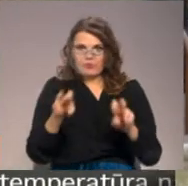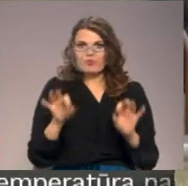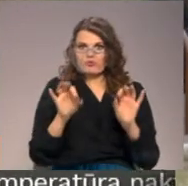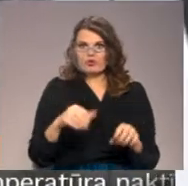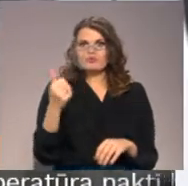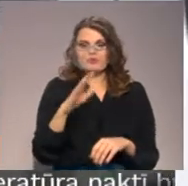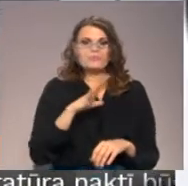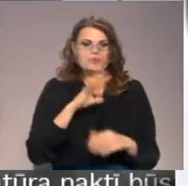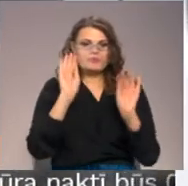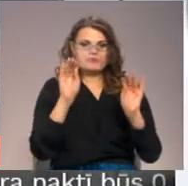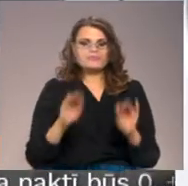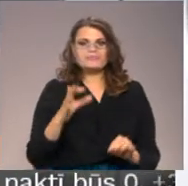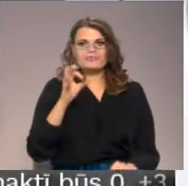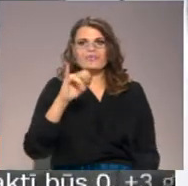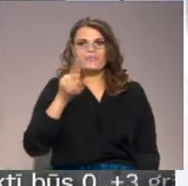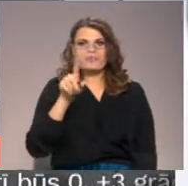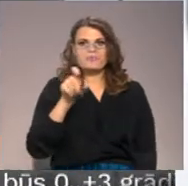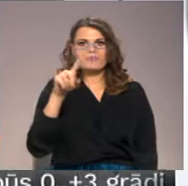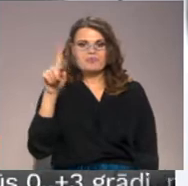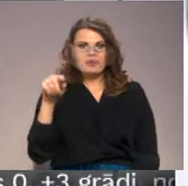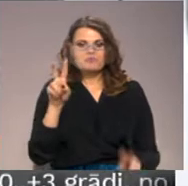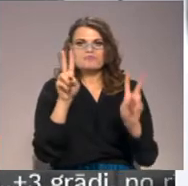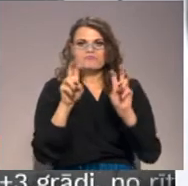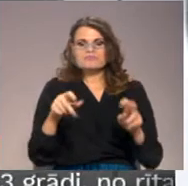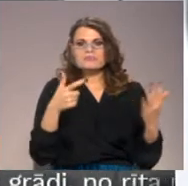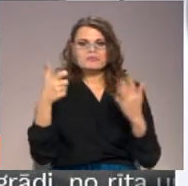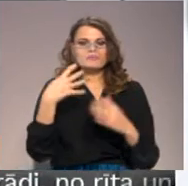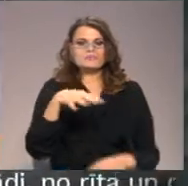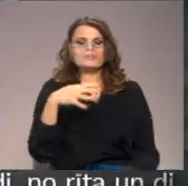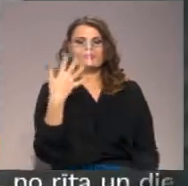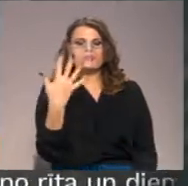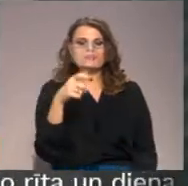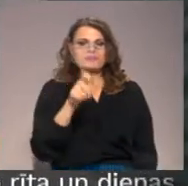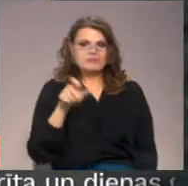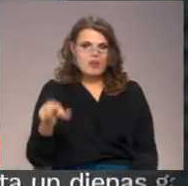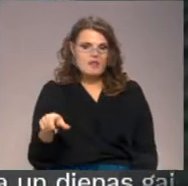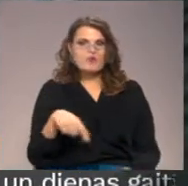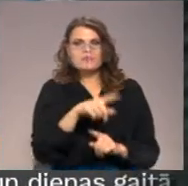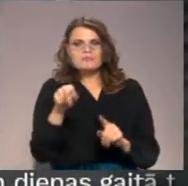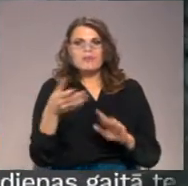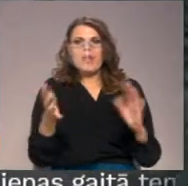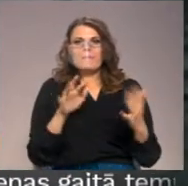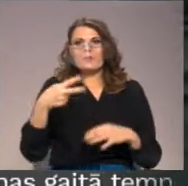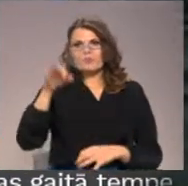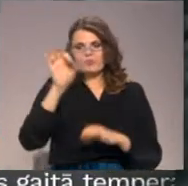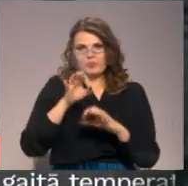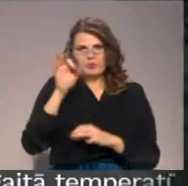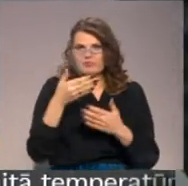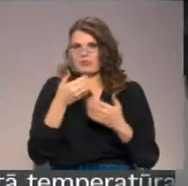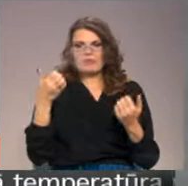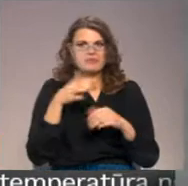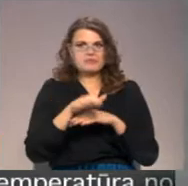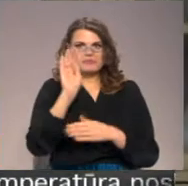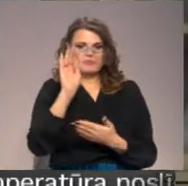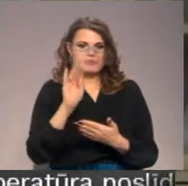vai viņi ir aizpildījuši Covid pārs anketu. Šajā postinība veikts pārbaudas 745 iedzīvotājiem, no kuriem aptuveni 20% tās nebija